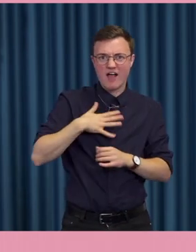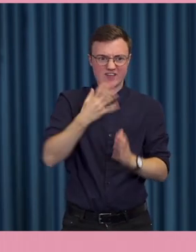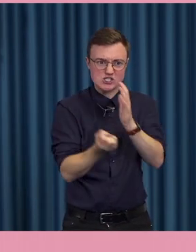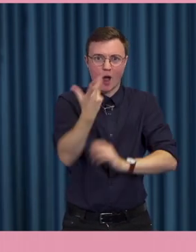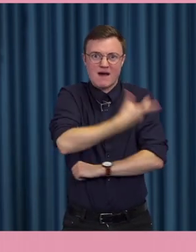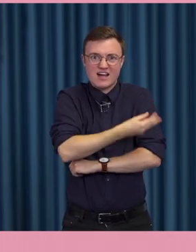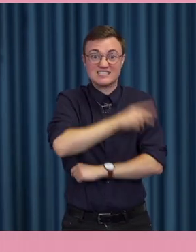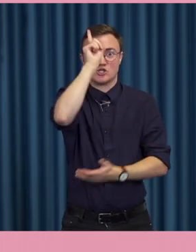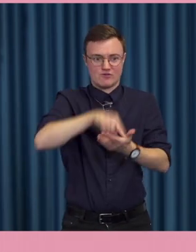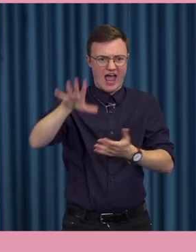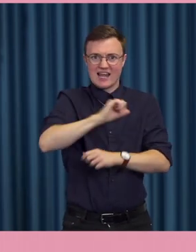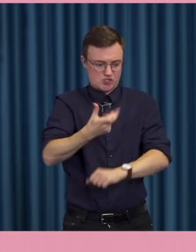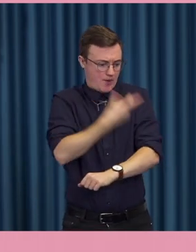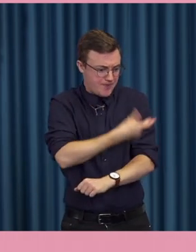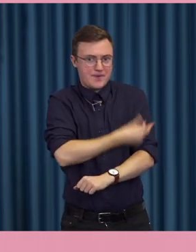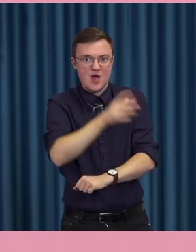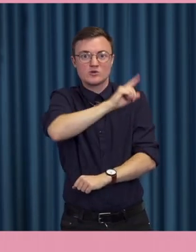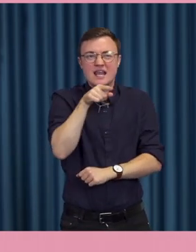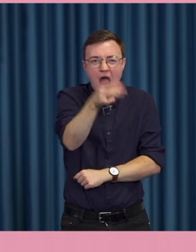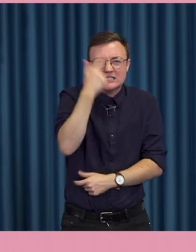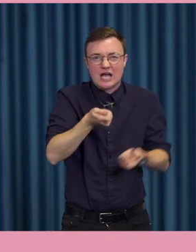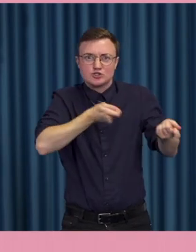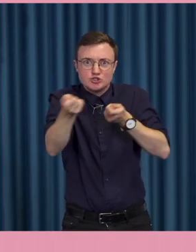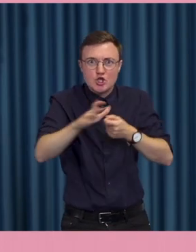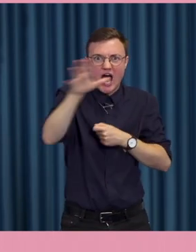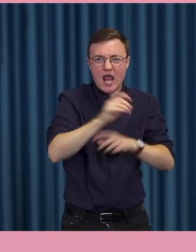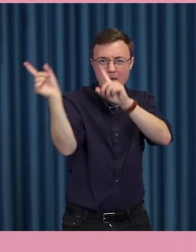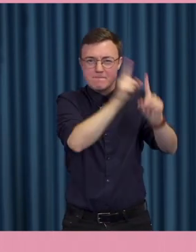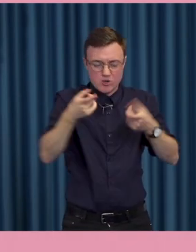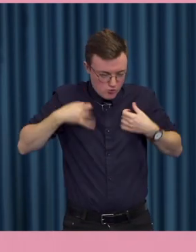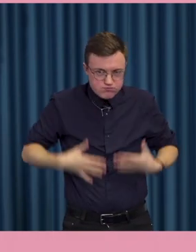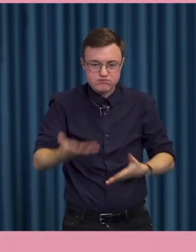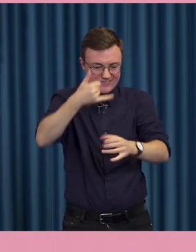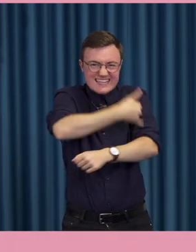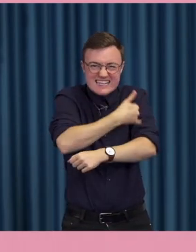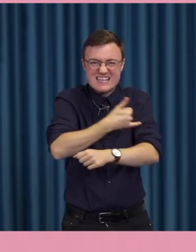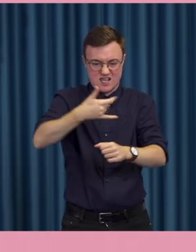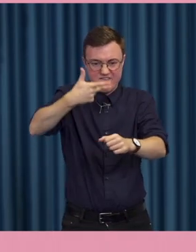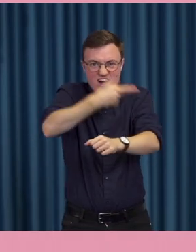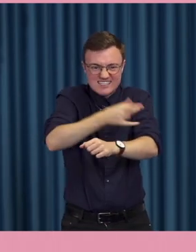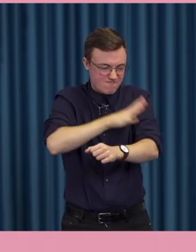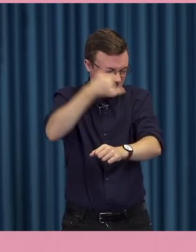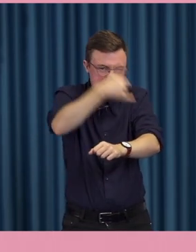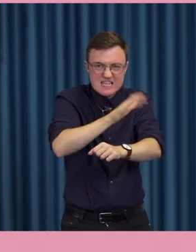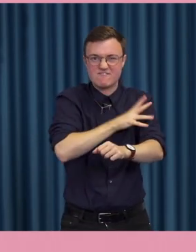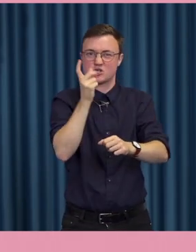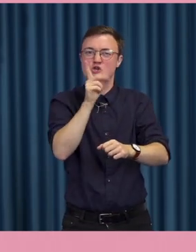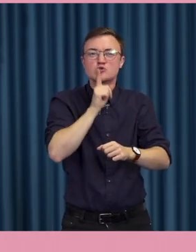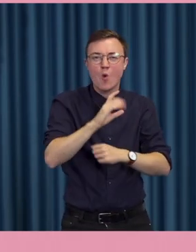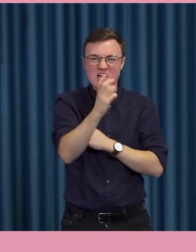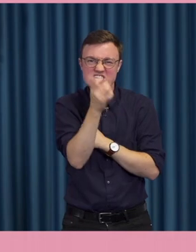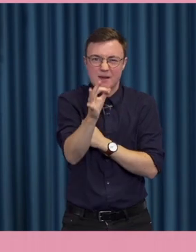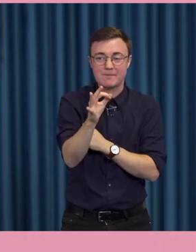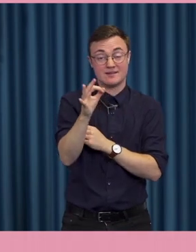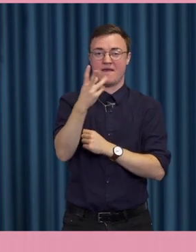för att vaccinera världen. Så att han sen kan ha kontroll på alla människor. i vaccin ska det vara små mikrochips. Jag kan säga att nej,